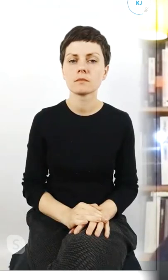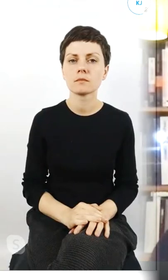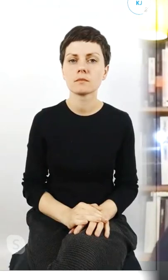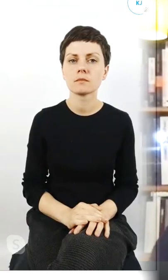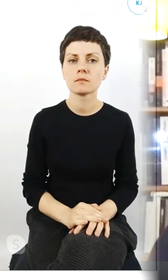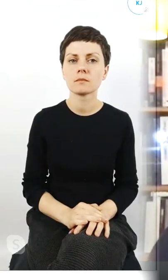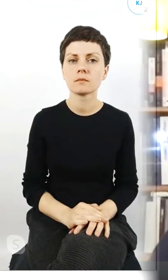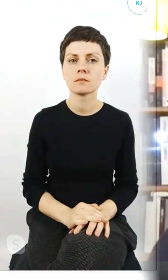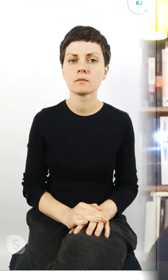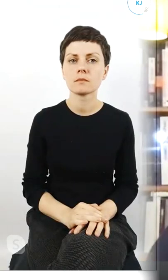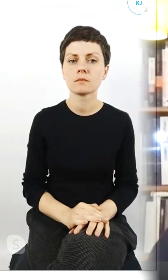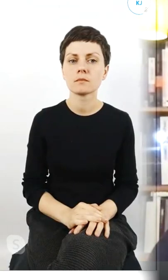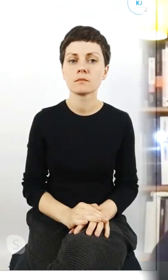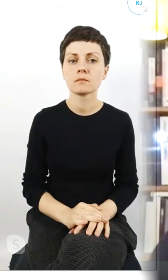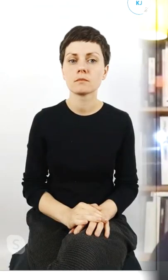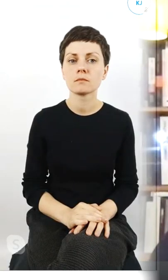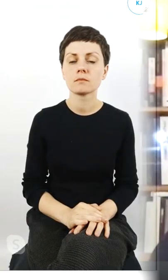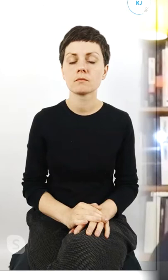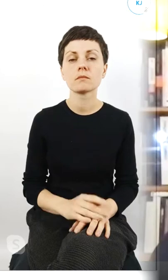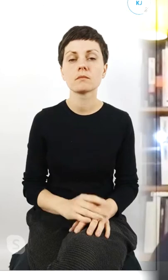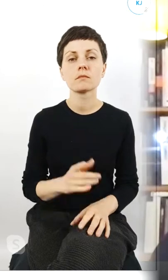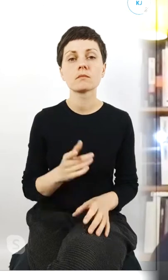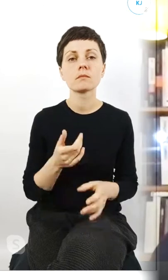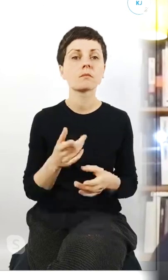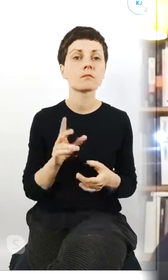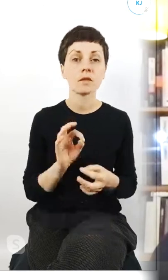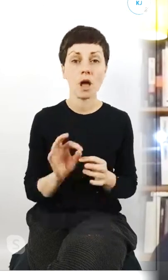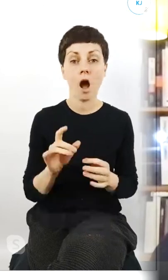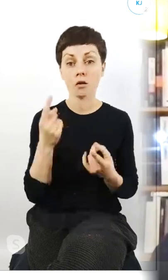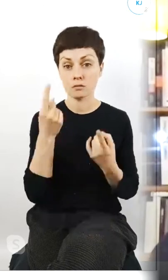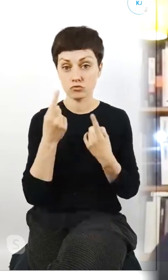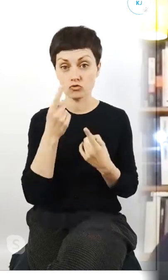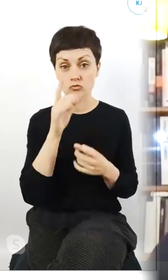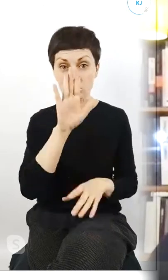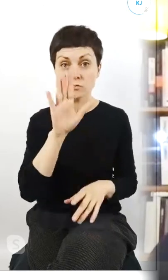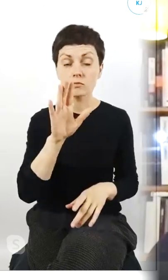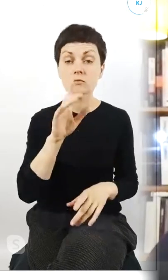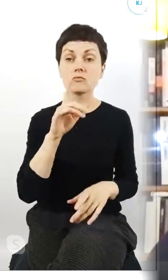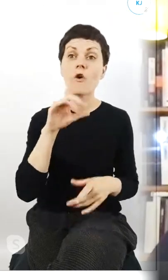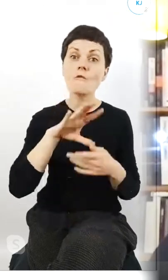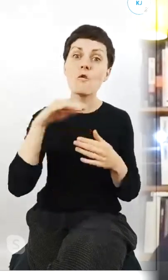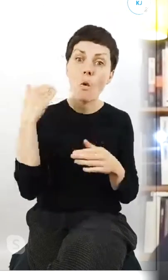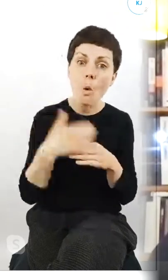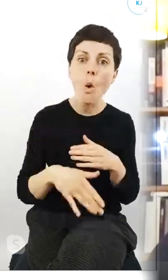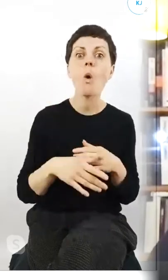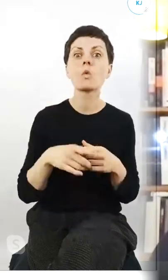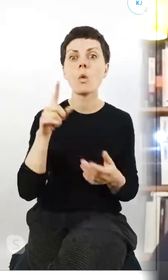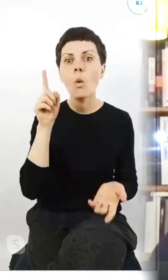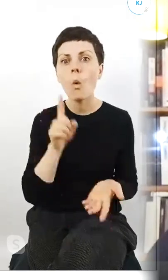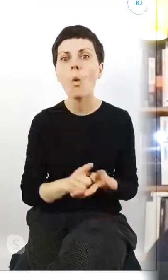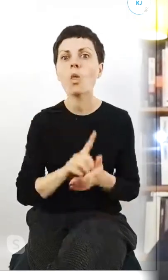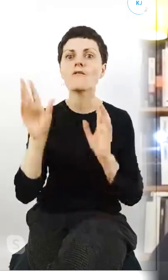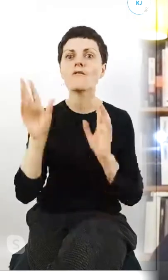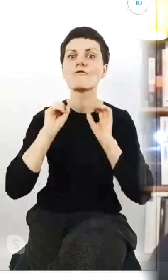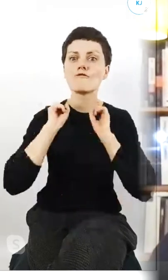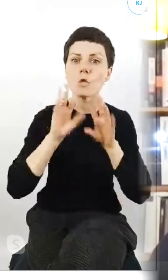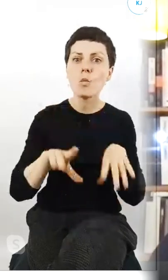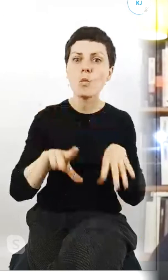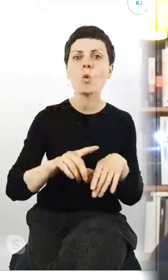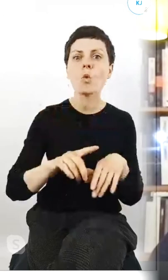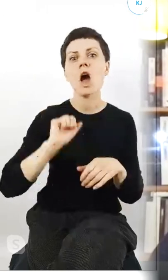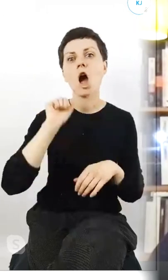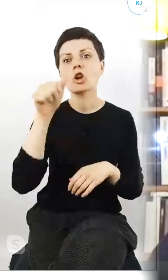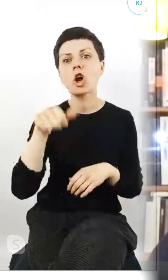Czy w ogóle taka kategoria w waszych myślach, że w końcu wypuszczą nas za rok, za dwa lata może w końcu